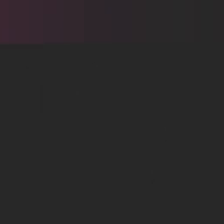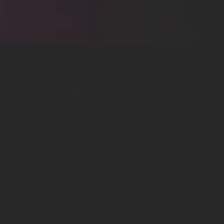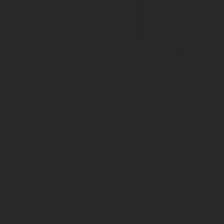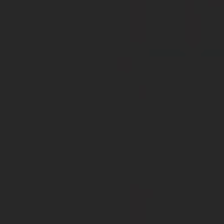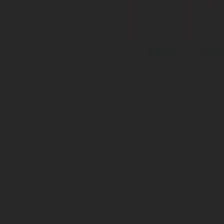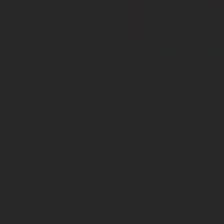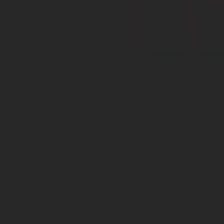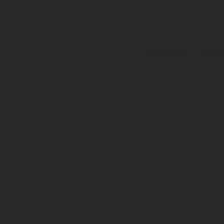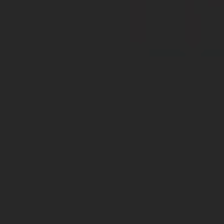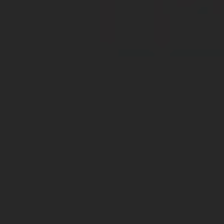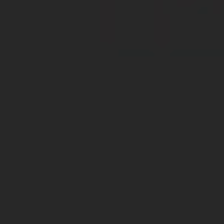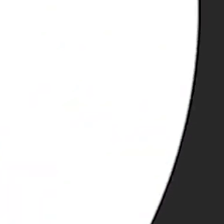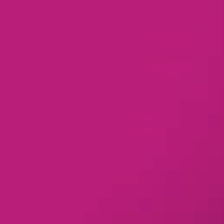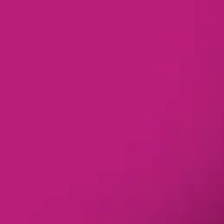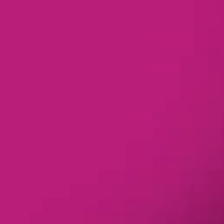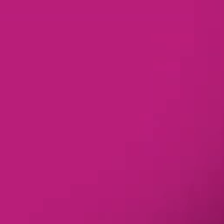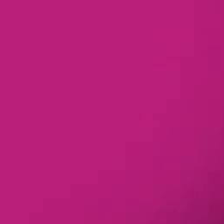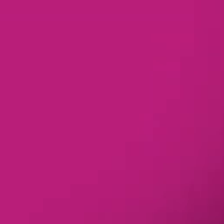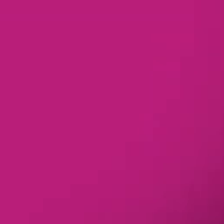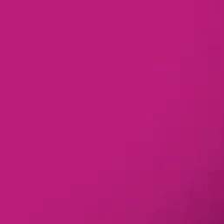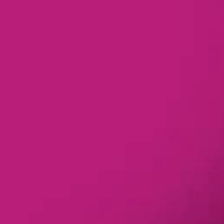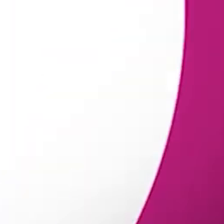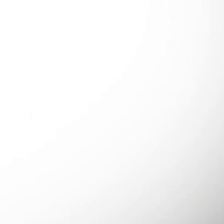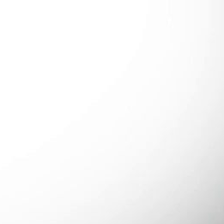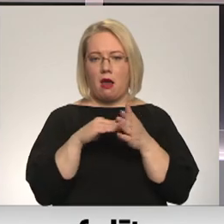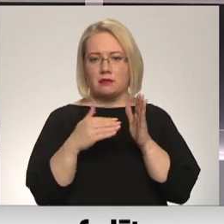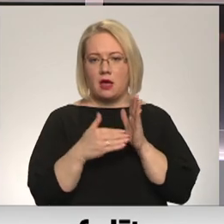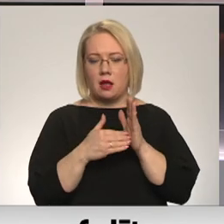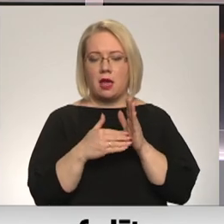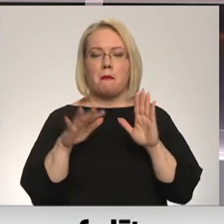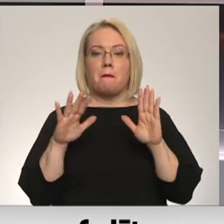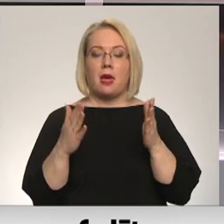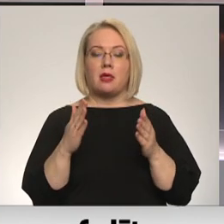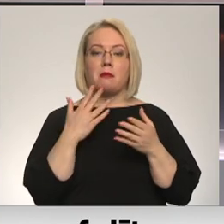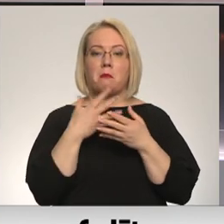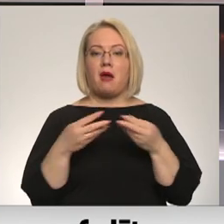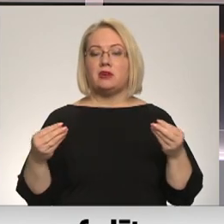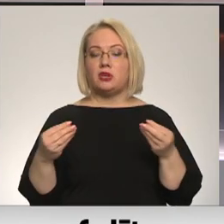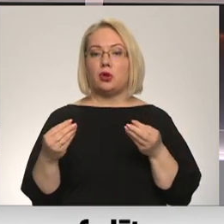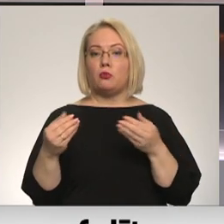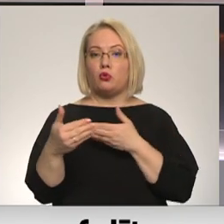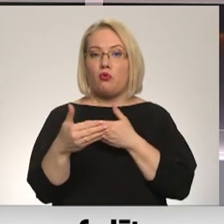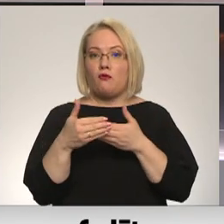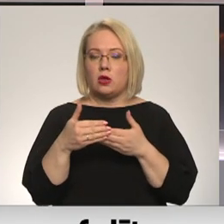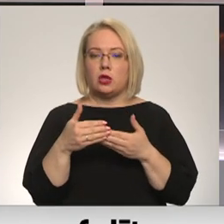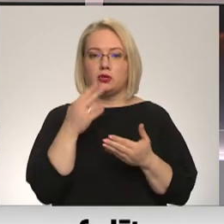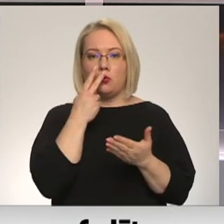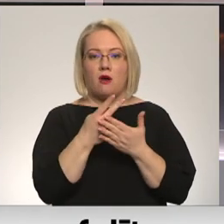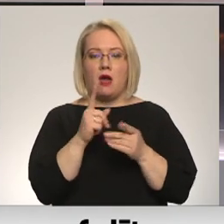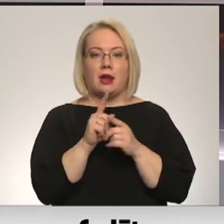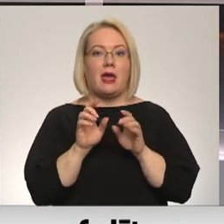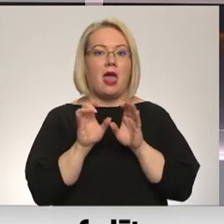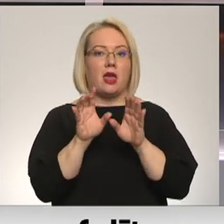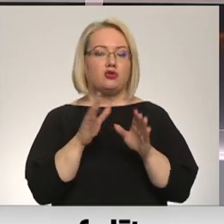Re, visi ēters ir te! Bet pavasarīm tuvojoties tik novērotas arī ērču